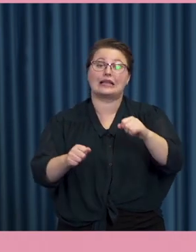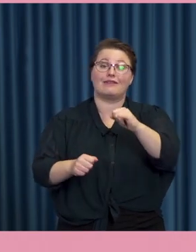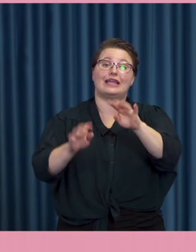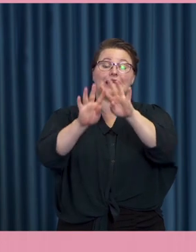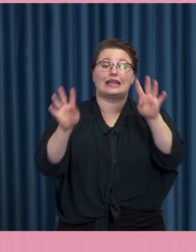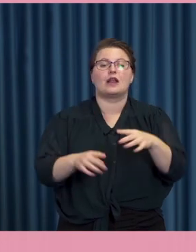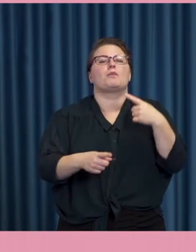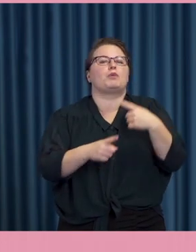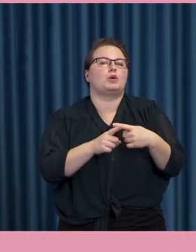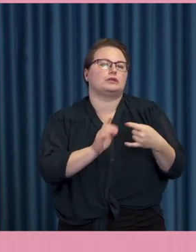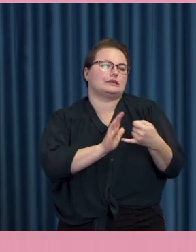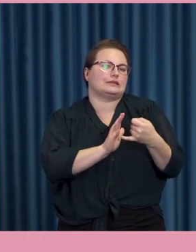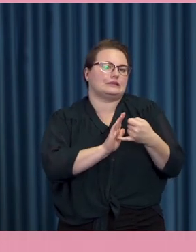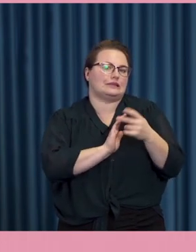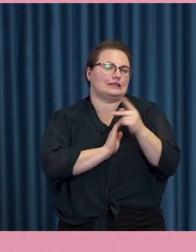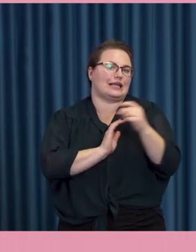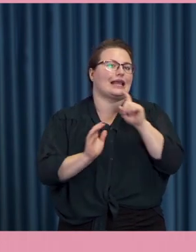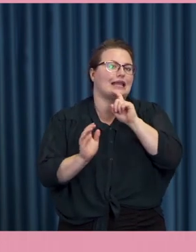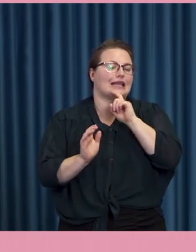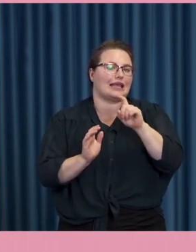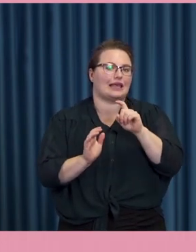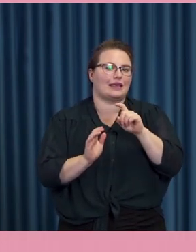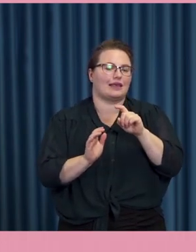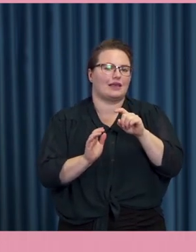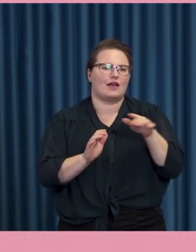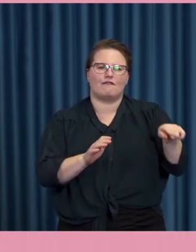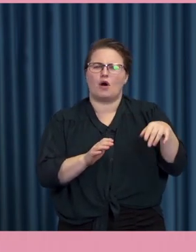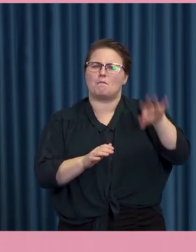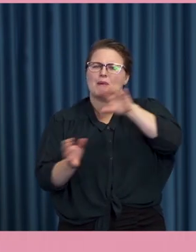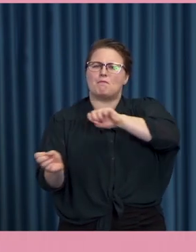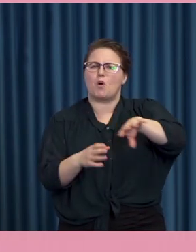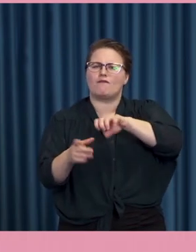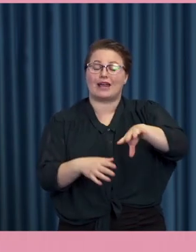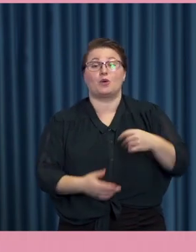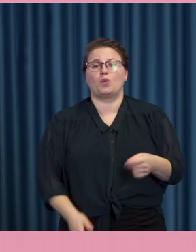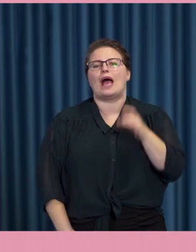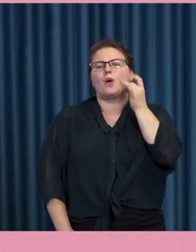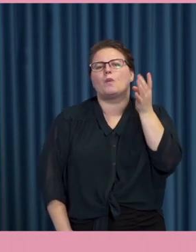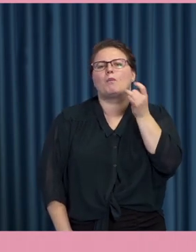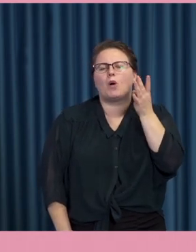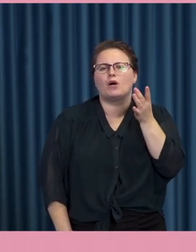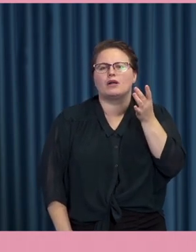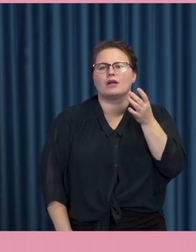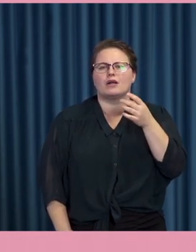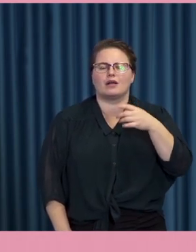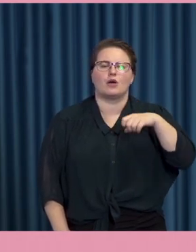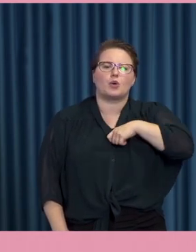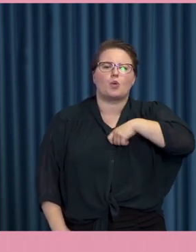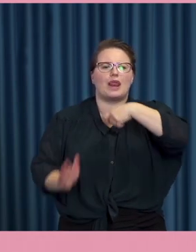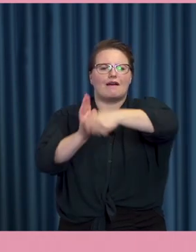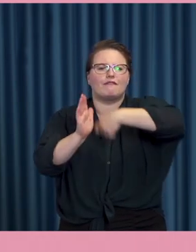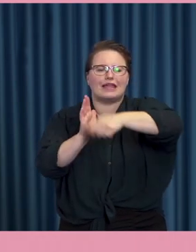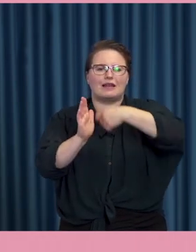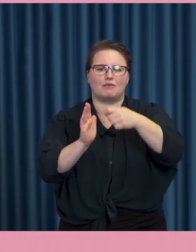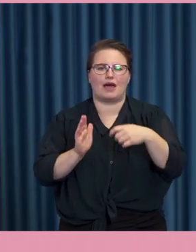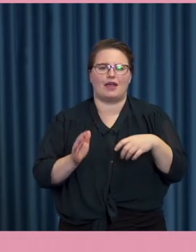källkritiska. Och det som påverkar dem mest är humorklipp. Roliga saker. Klipp där man